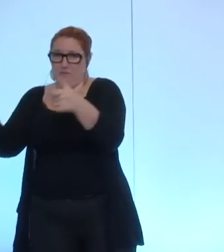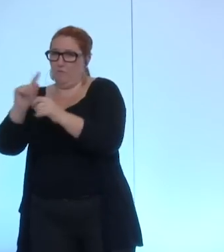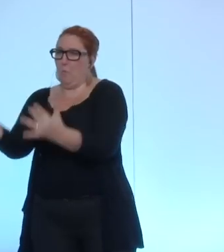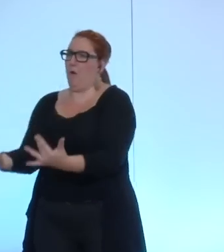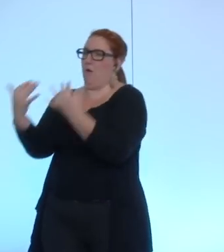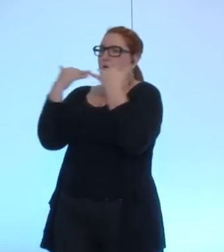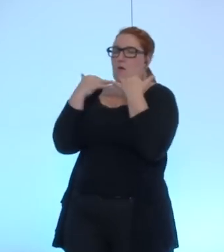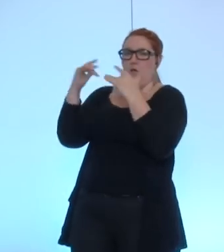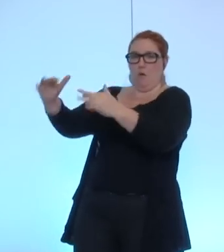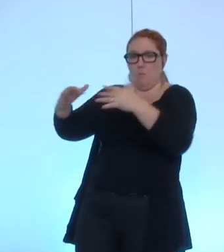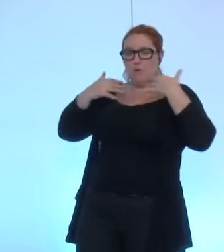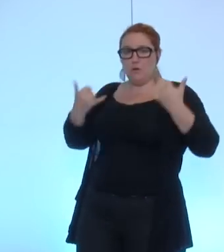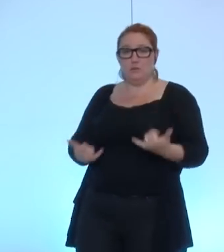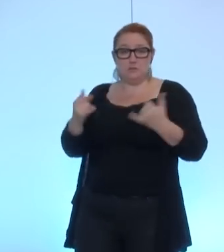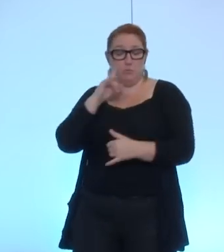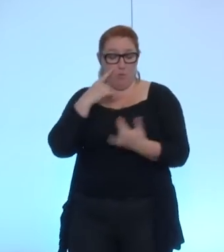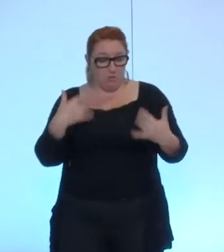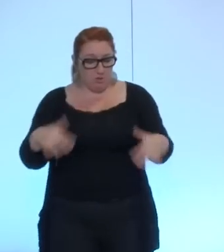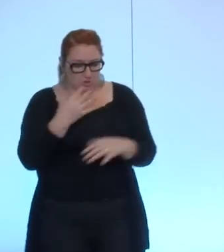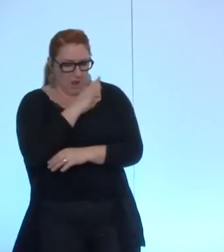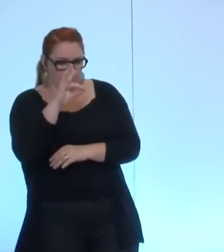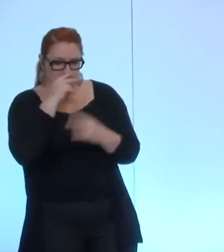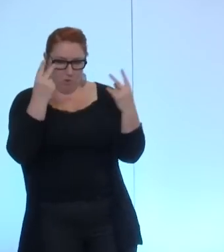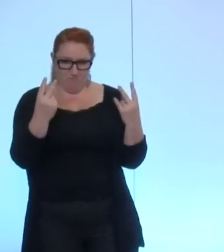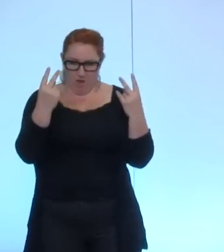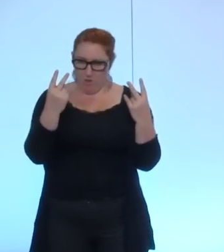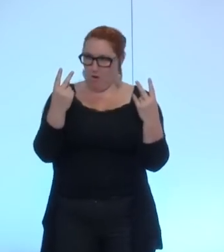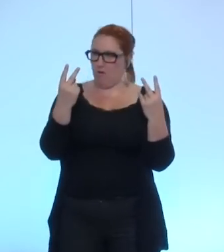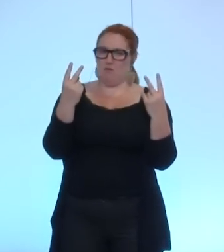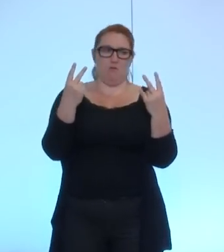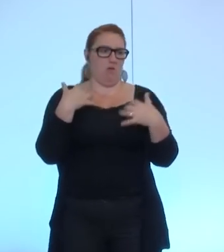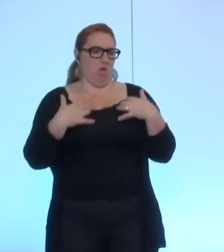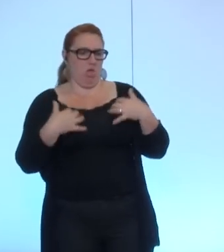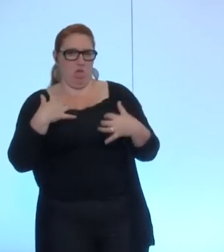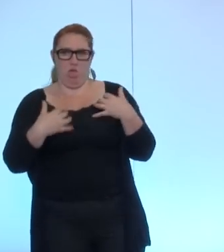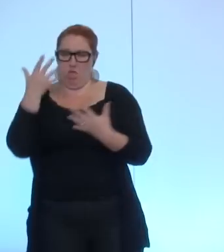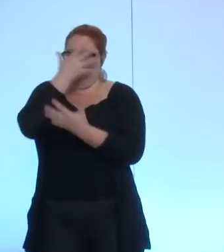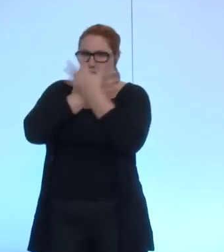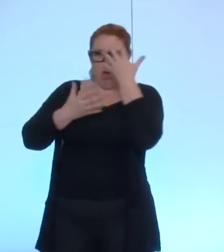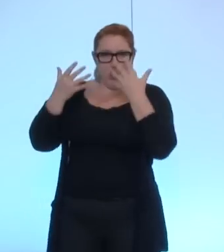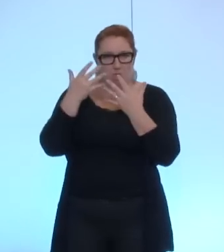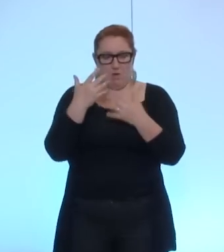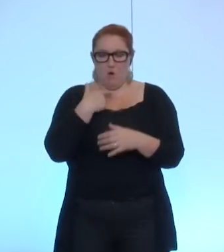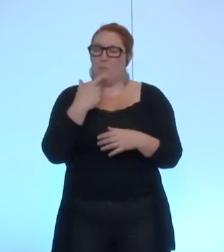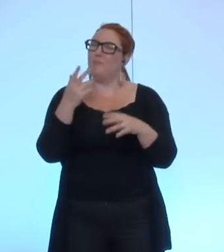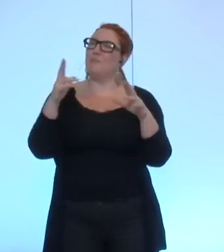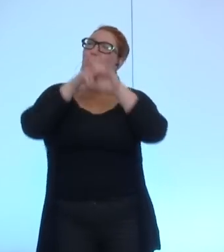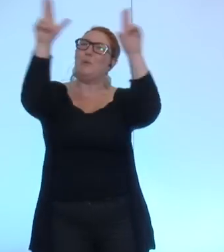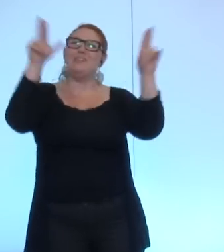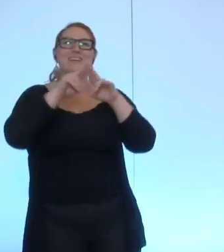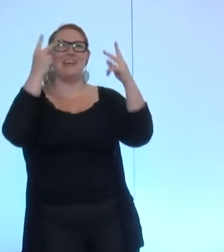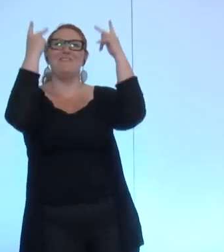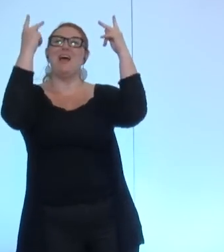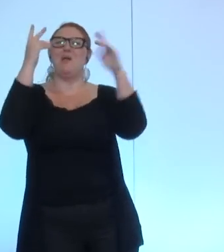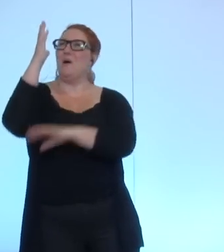propres valeurs les plus fondamentales et qui peine à retrouver le message de portée universelle qu'elle s'est plus pourtant